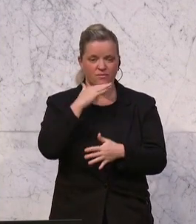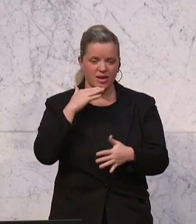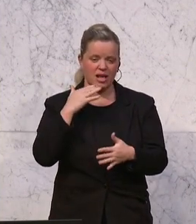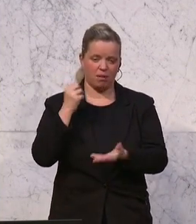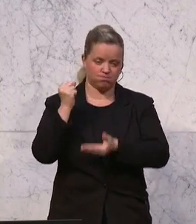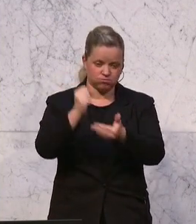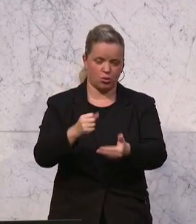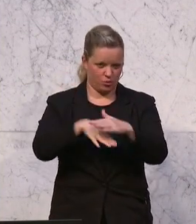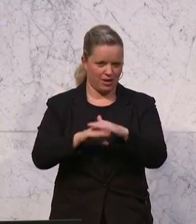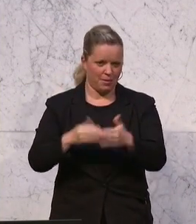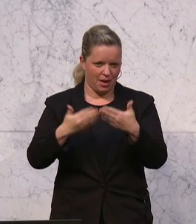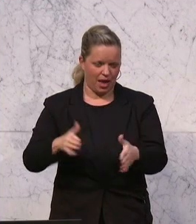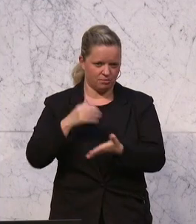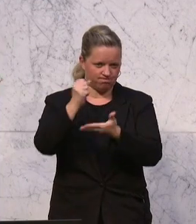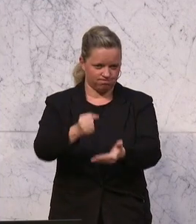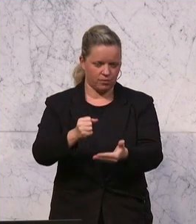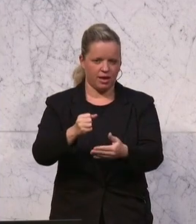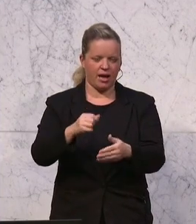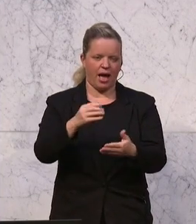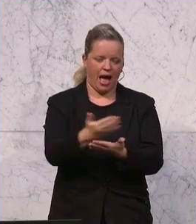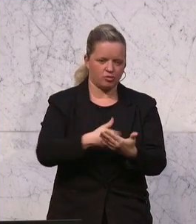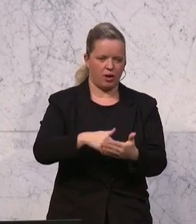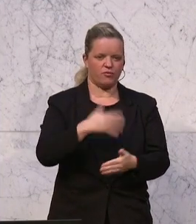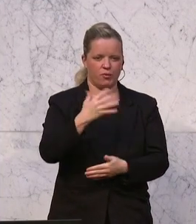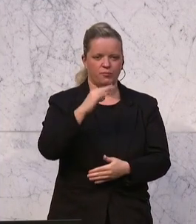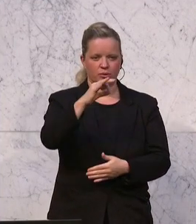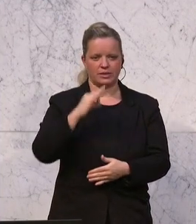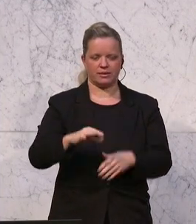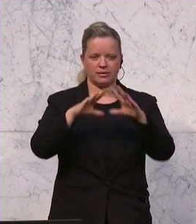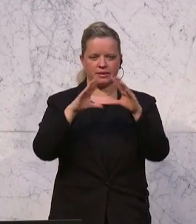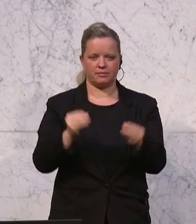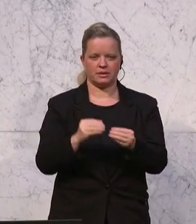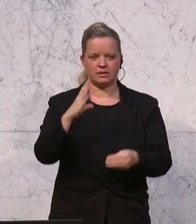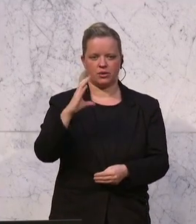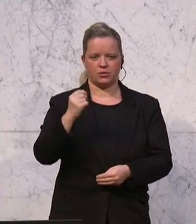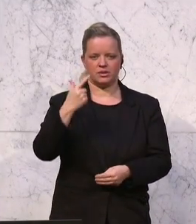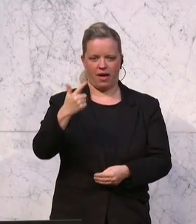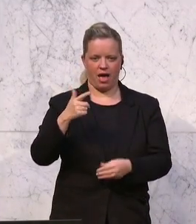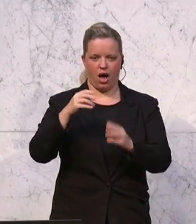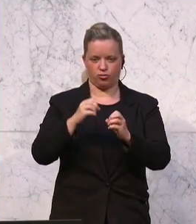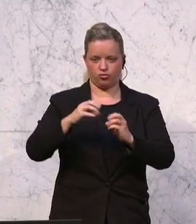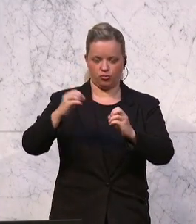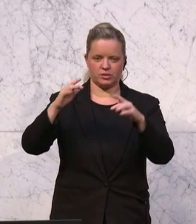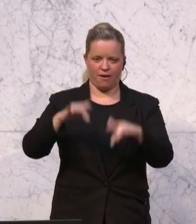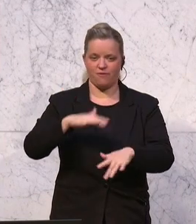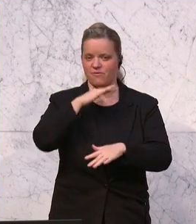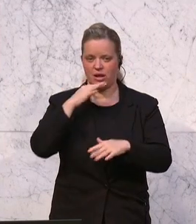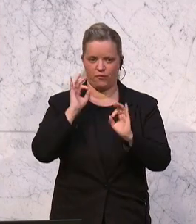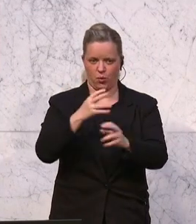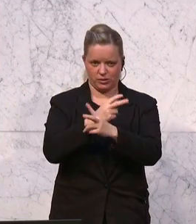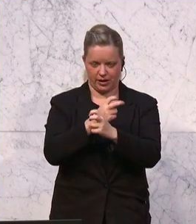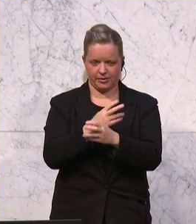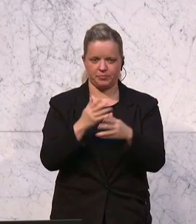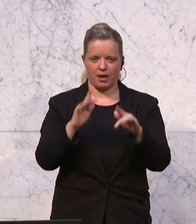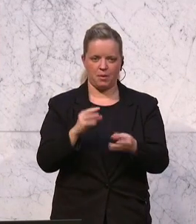Unternehmen. Ist eine immense Einsparung, denn 5 Prozent des gesamten CO2-Aushaltes ist extrem viel für Österreich. Aber, und es fängt die Problematik